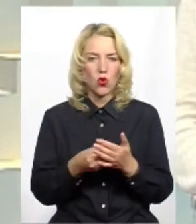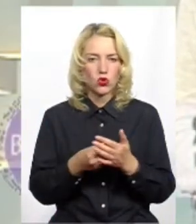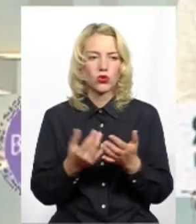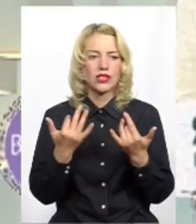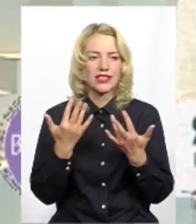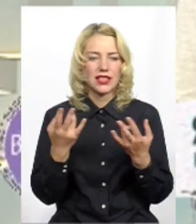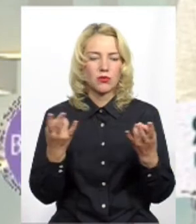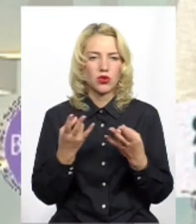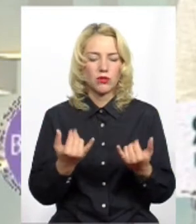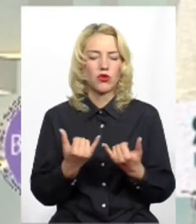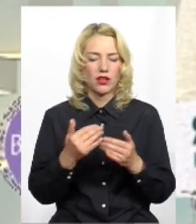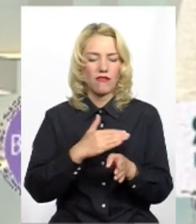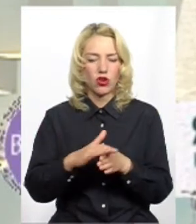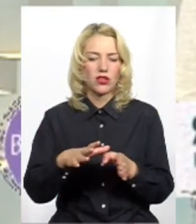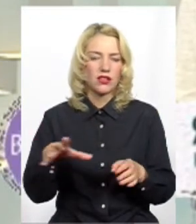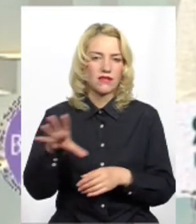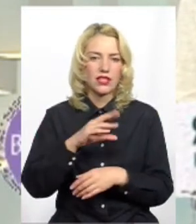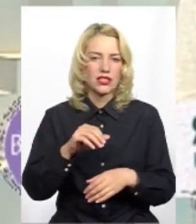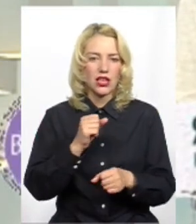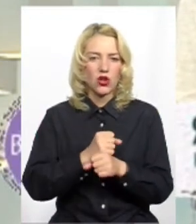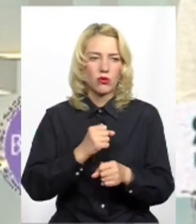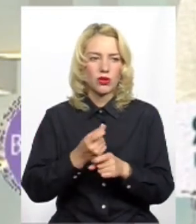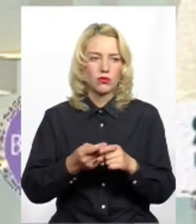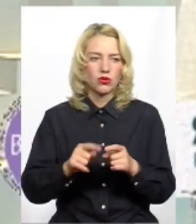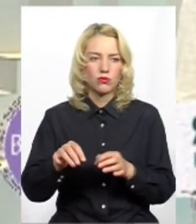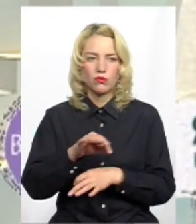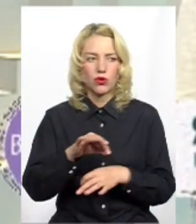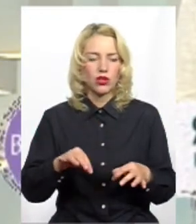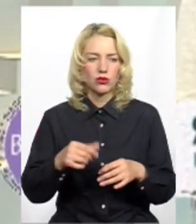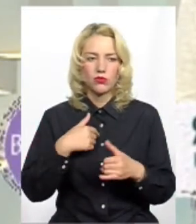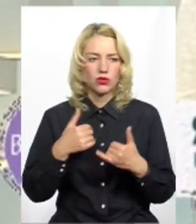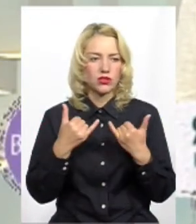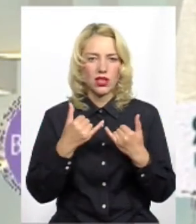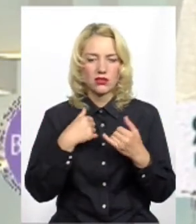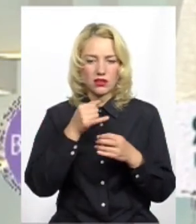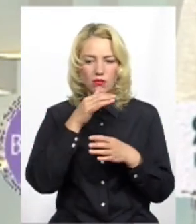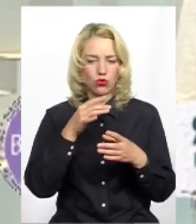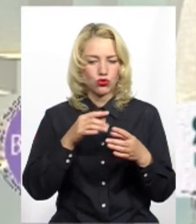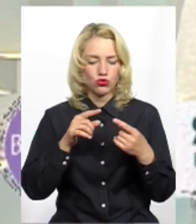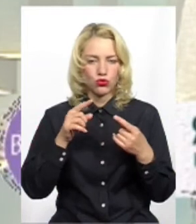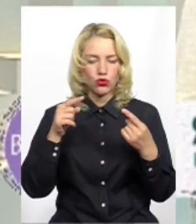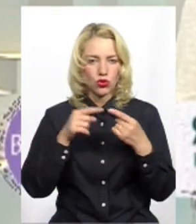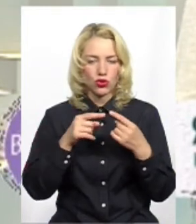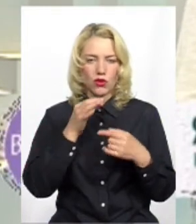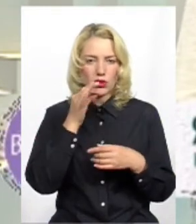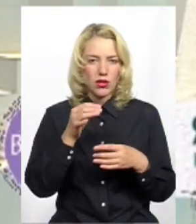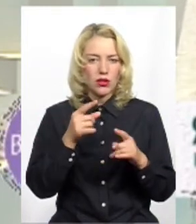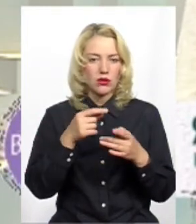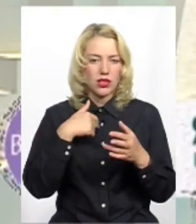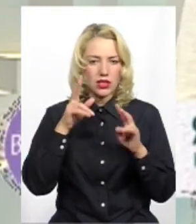виконання повністю всіх робіт по даному проєкту. Я достатньо не володію, скільки